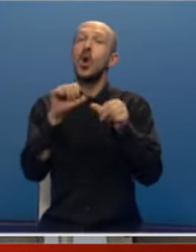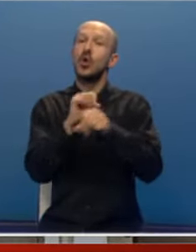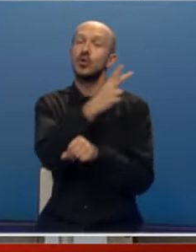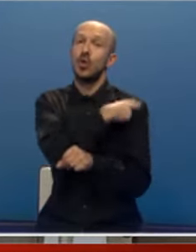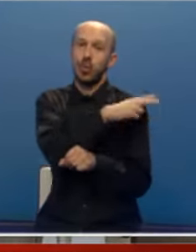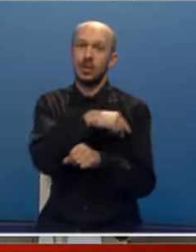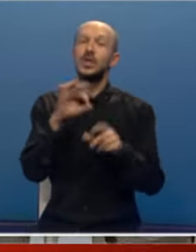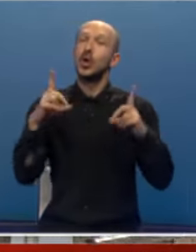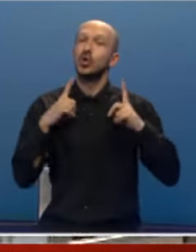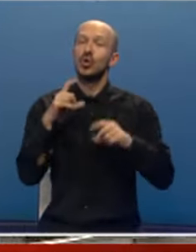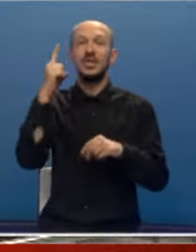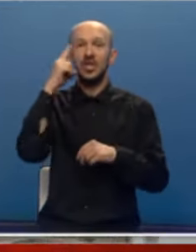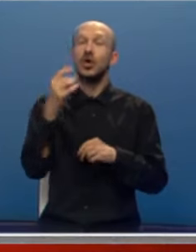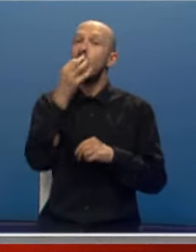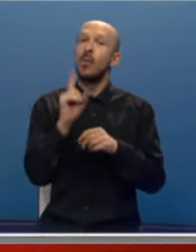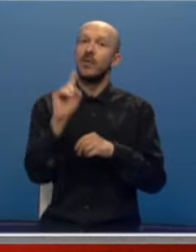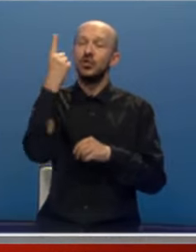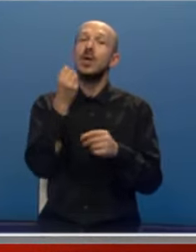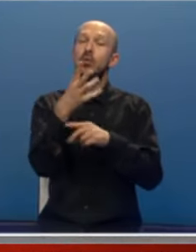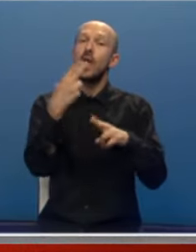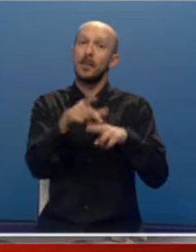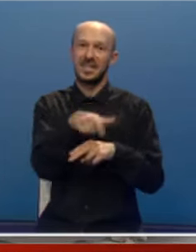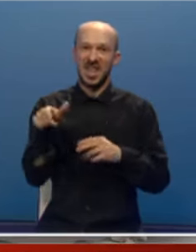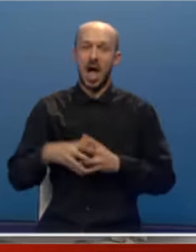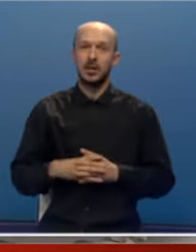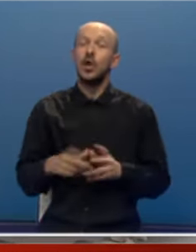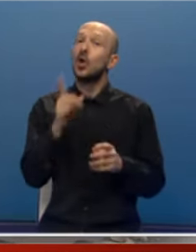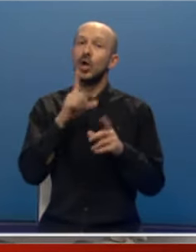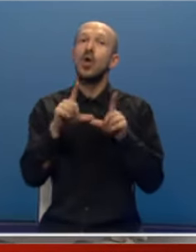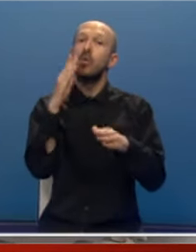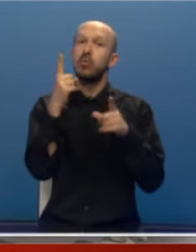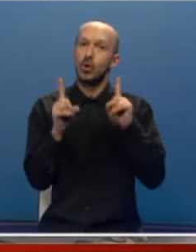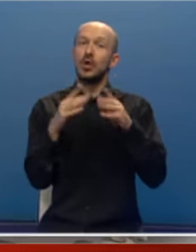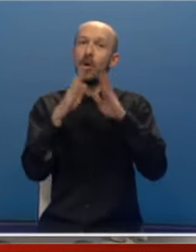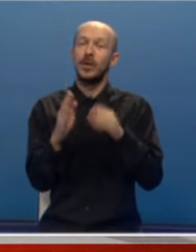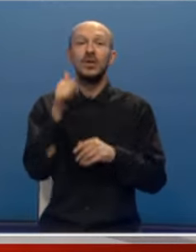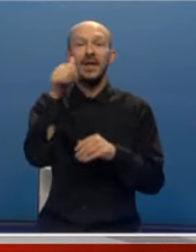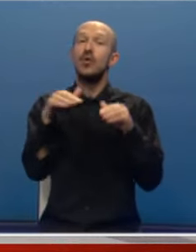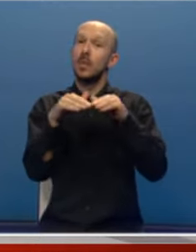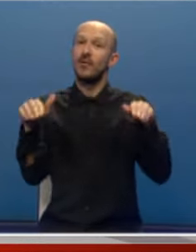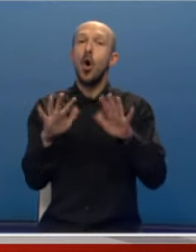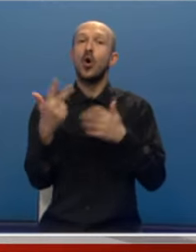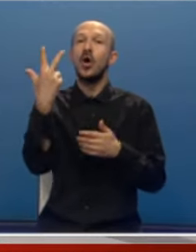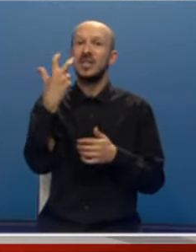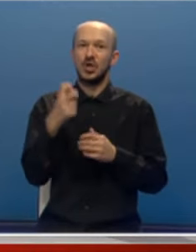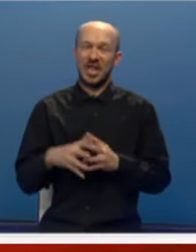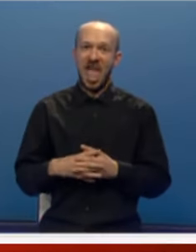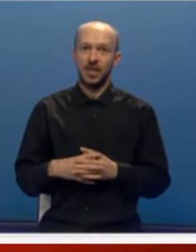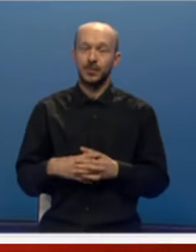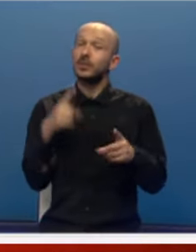Dobojskoj bolnici očekuje se značajno povećanje broja pacijenata, kojih je u postojećem objektu na dnevnom nivou oko 300.